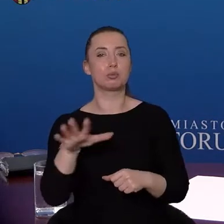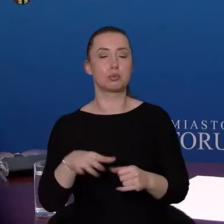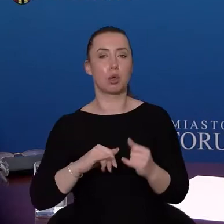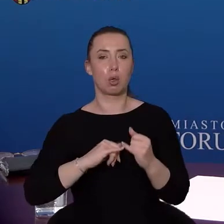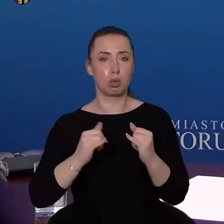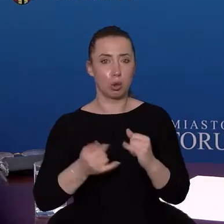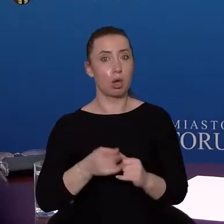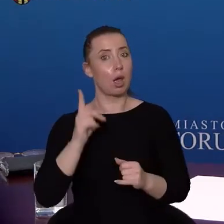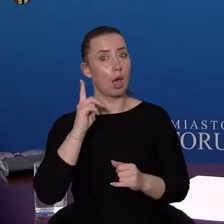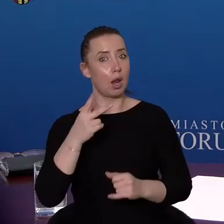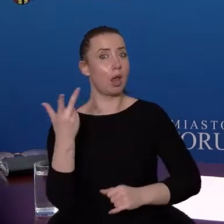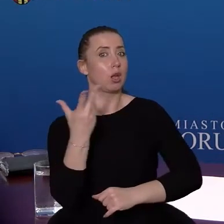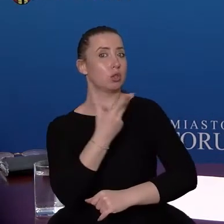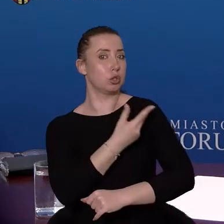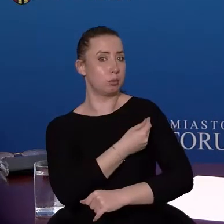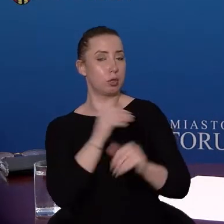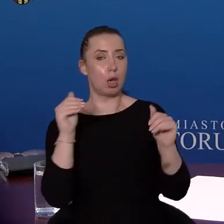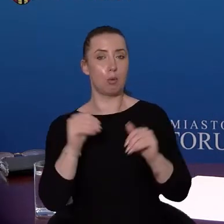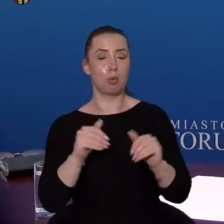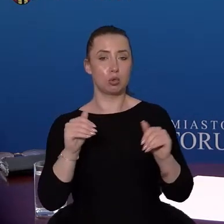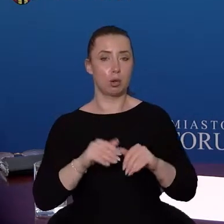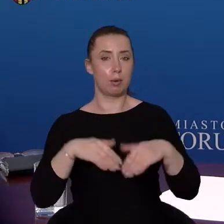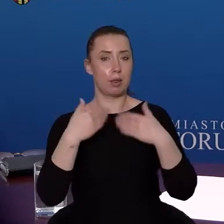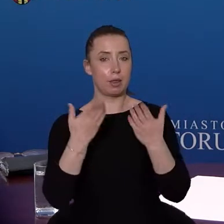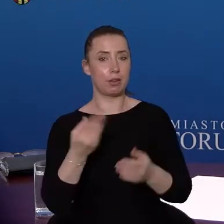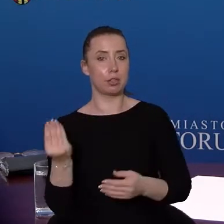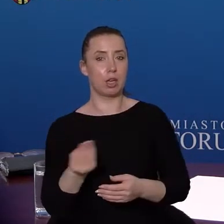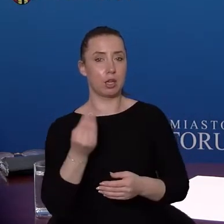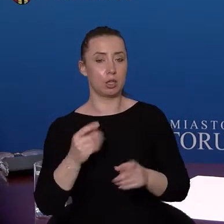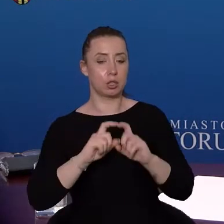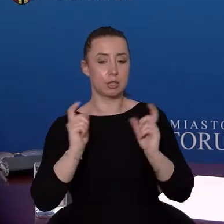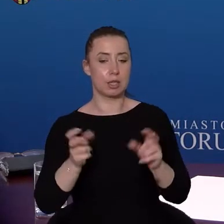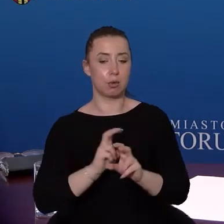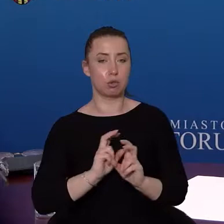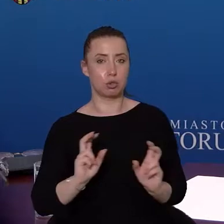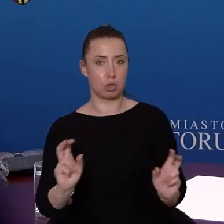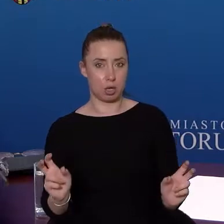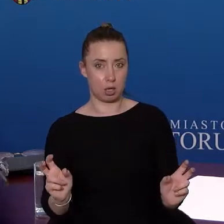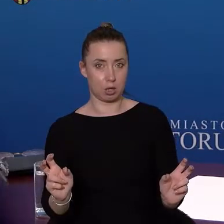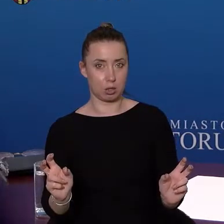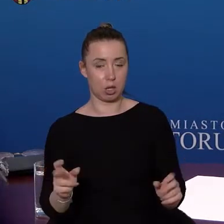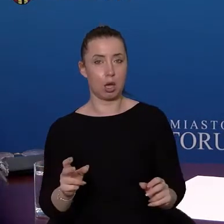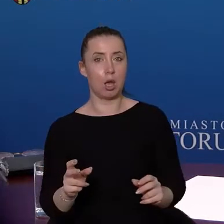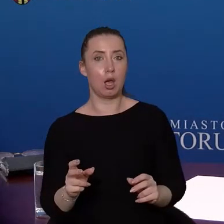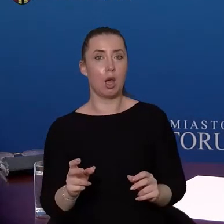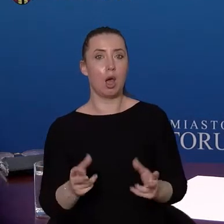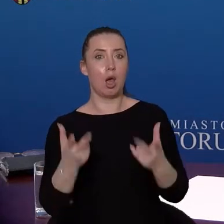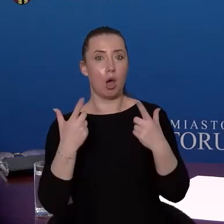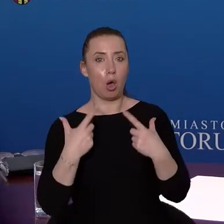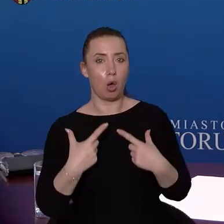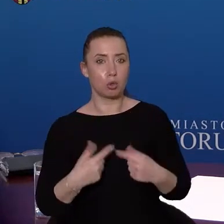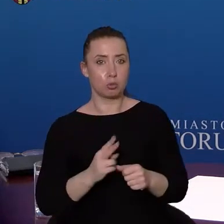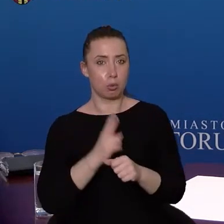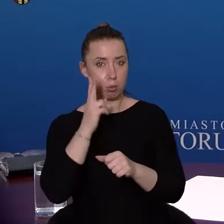szczepionki mogą być podawane jeszcze ciągle do dnia dzisiejszego osobom w wieku powyżej